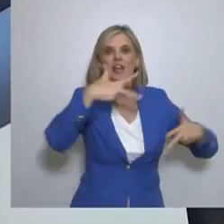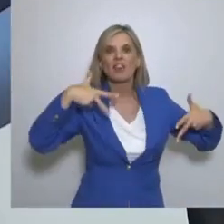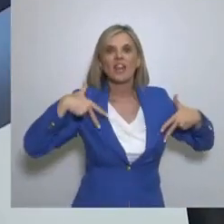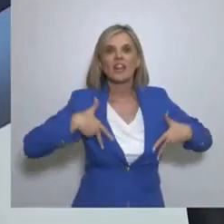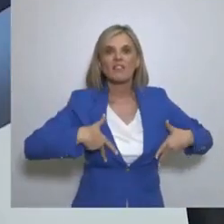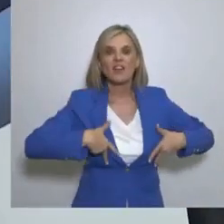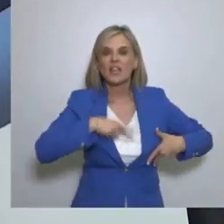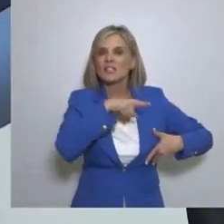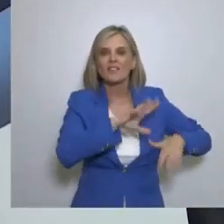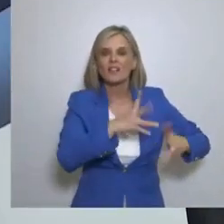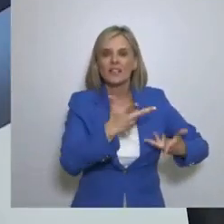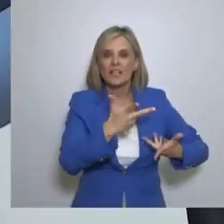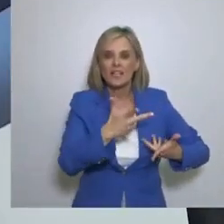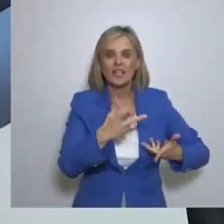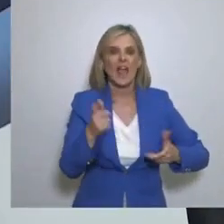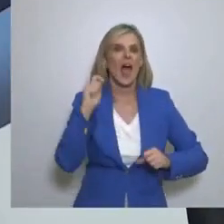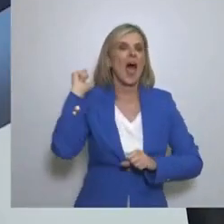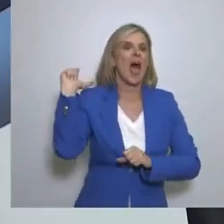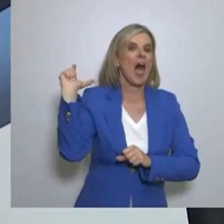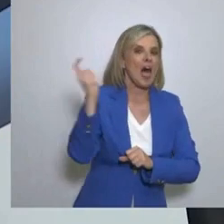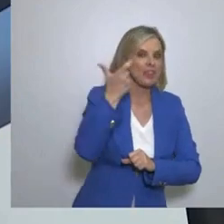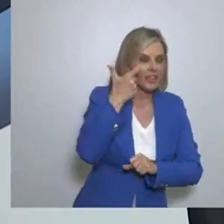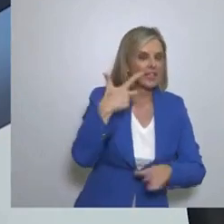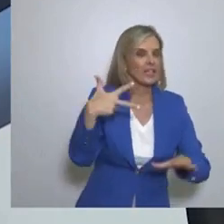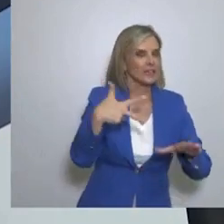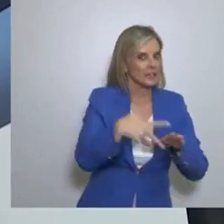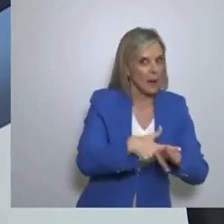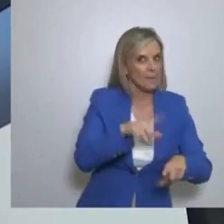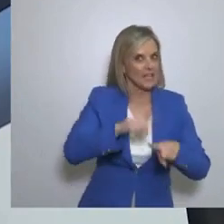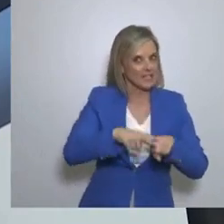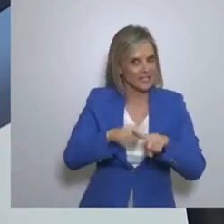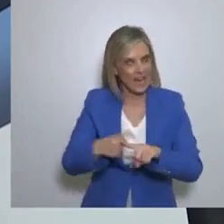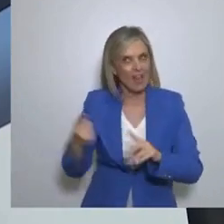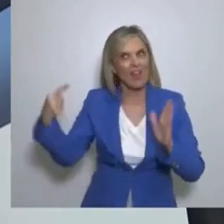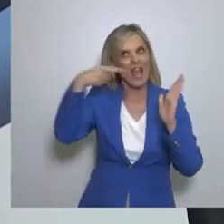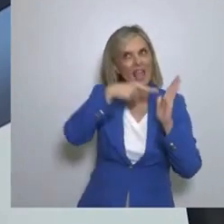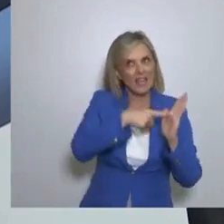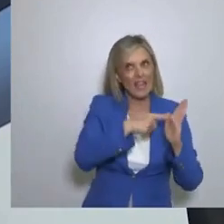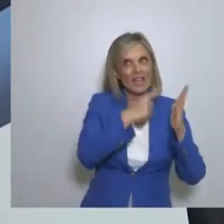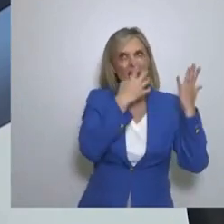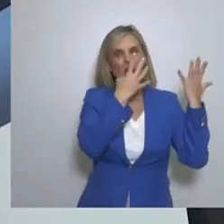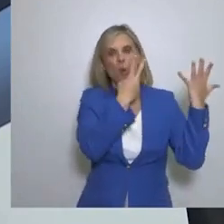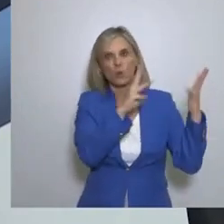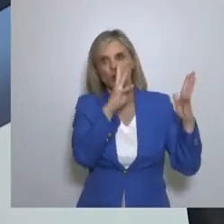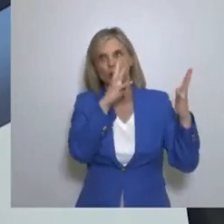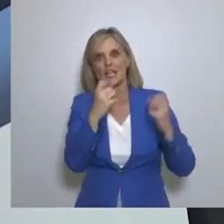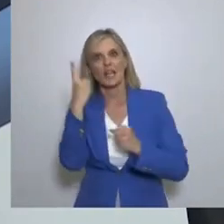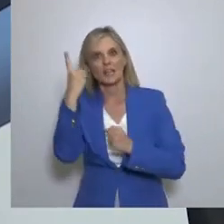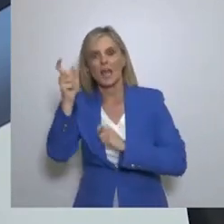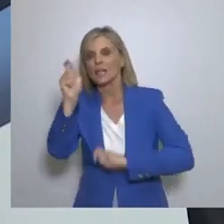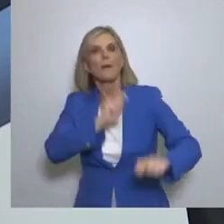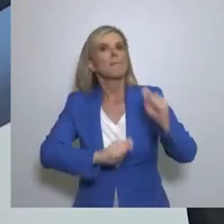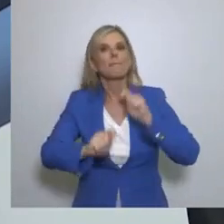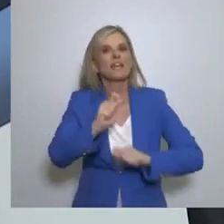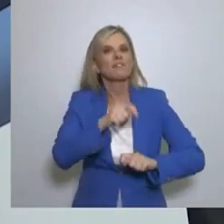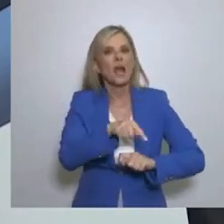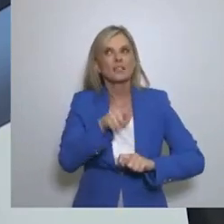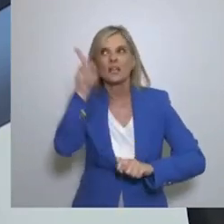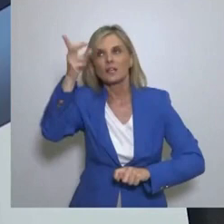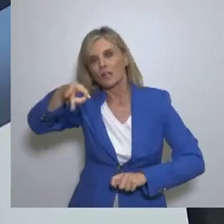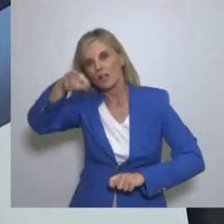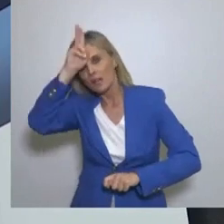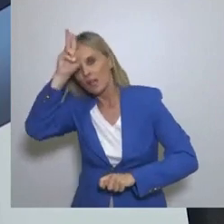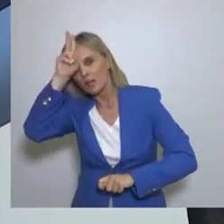Εθνική Τράπεζα της Ελλάδος του 1841 Με ιδρυτές Βαβαρούς, Λουδοβίγους της Βαβαρίας Και τους